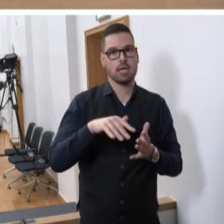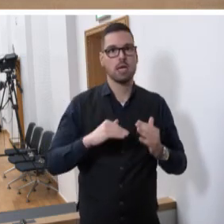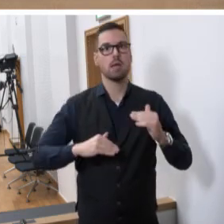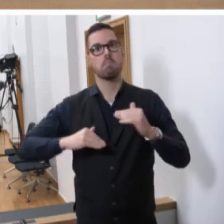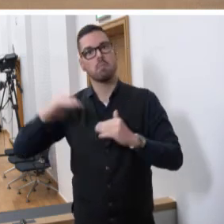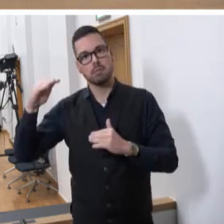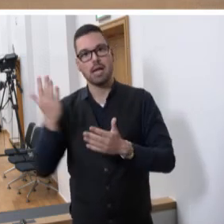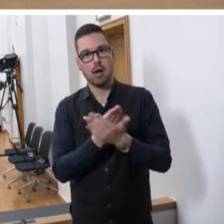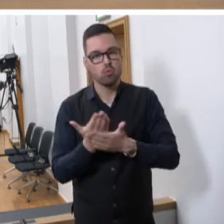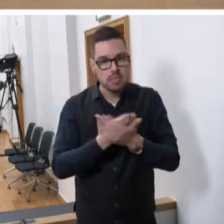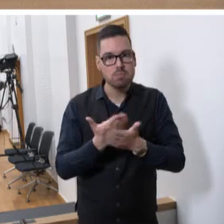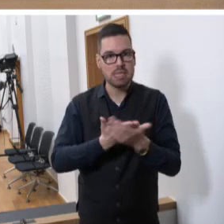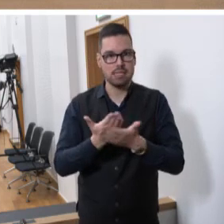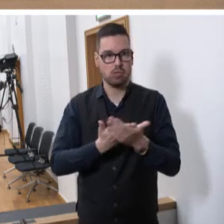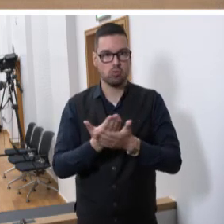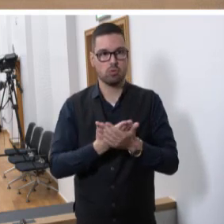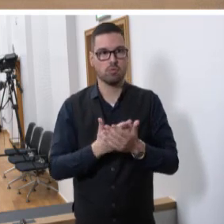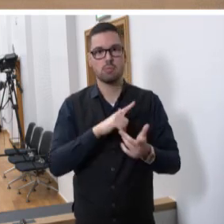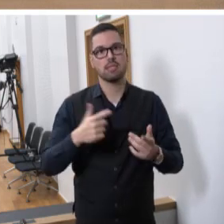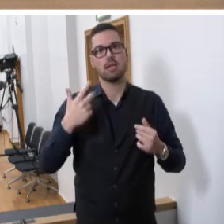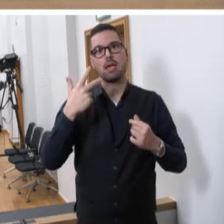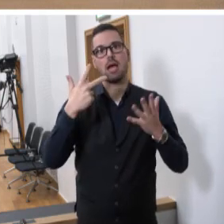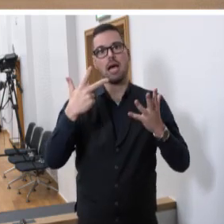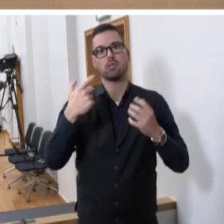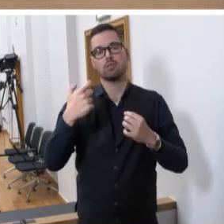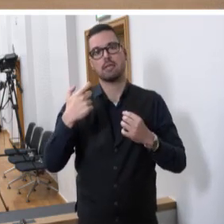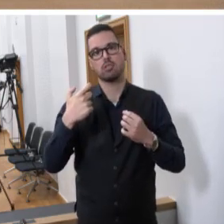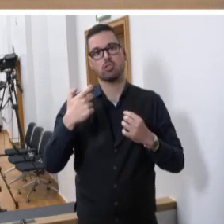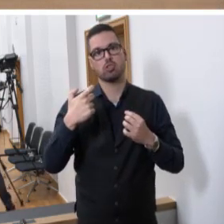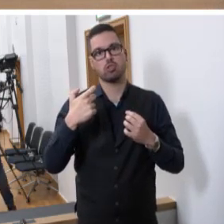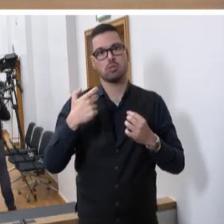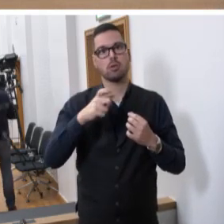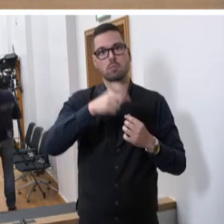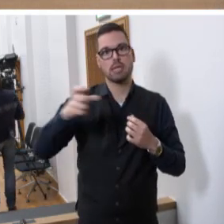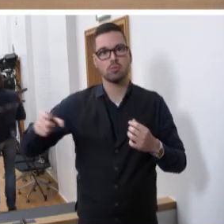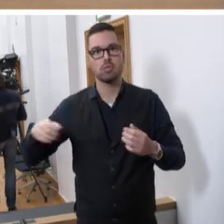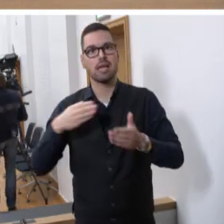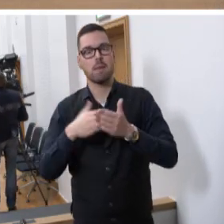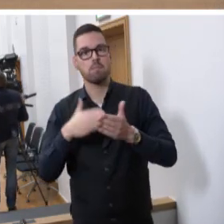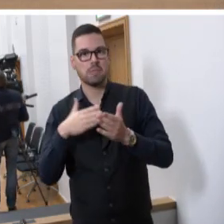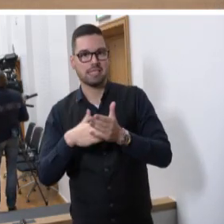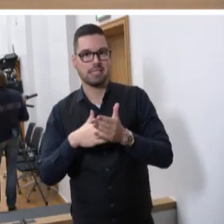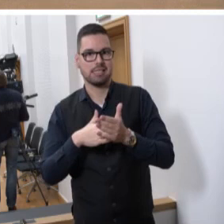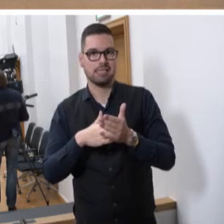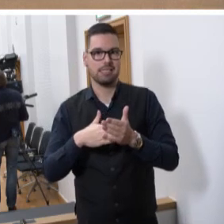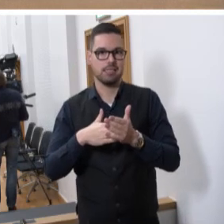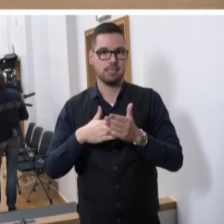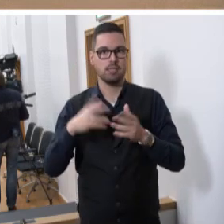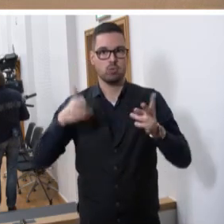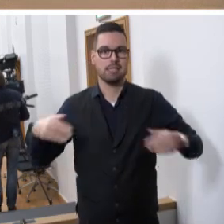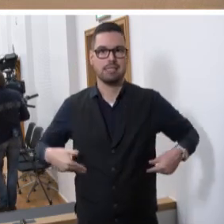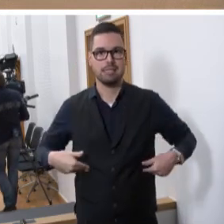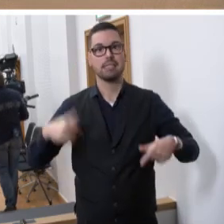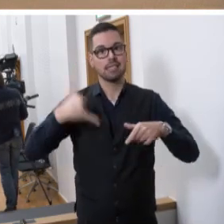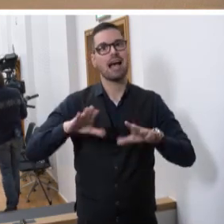Ausbildungskapazitäten von bis zu 28 Personen im mittleren Justizdienst, die wurden ausgereizt. Und so können wir gewährleisten, dass